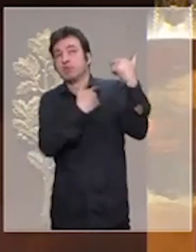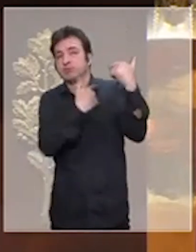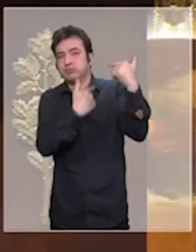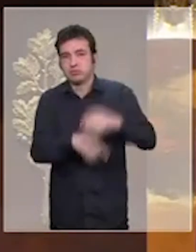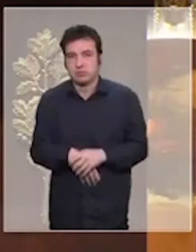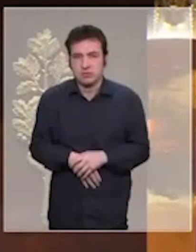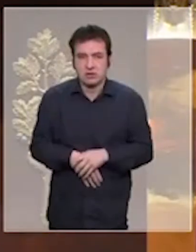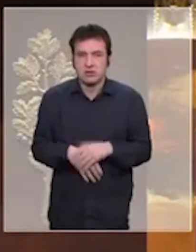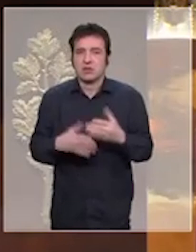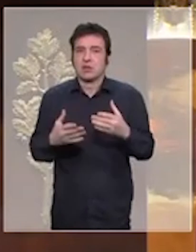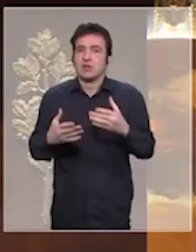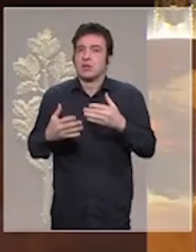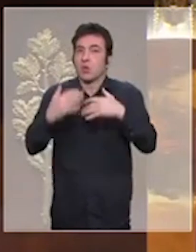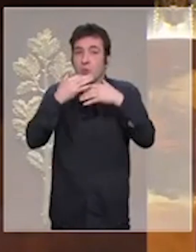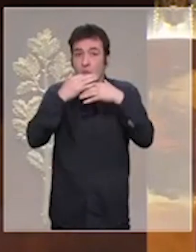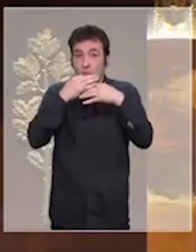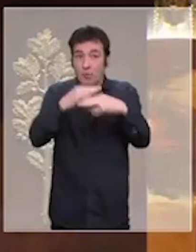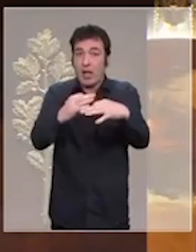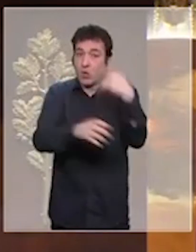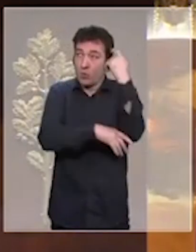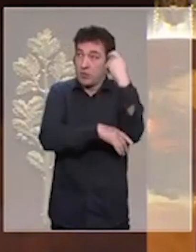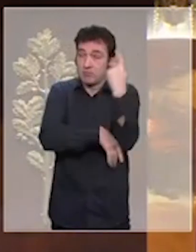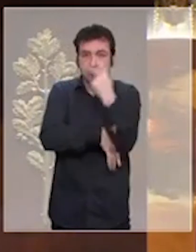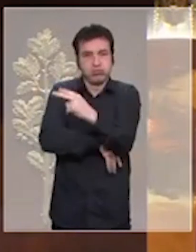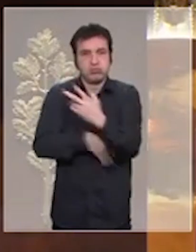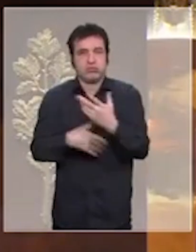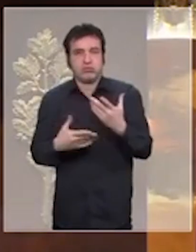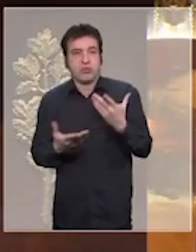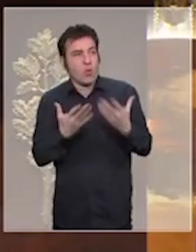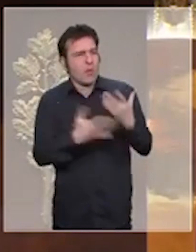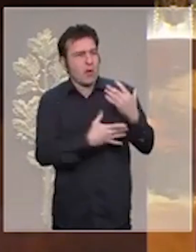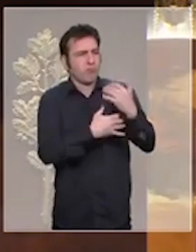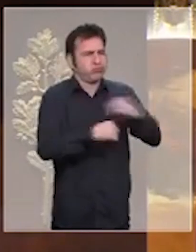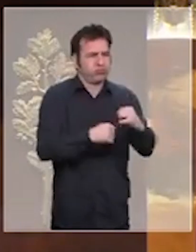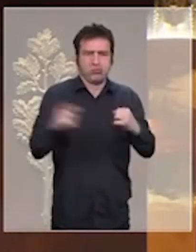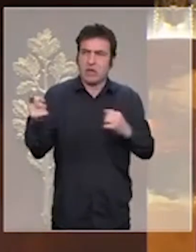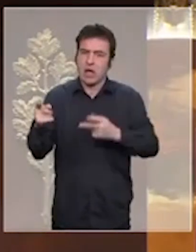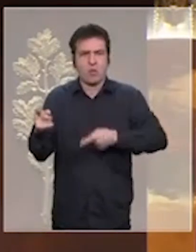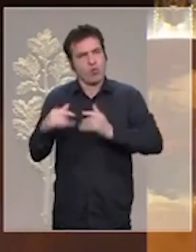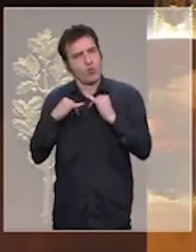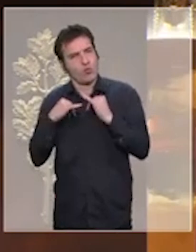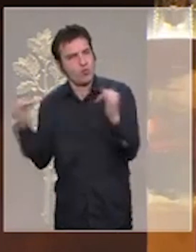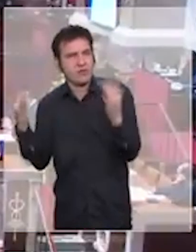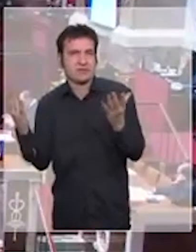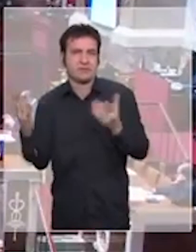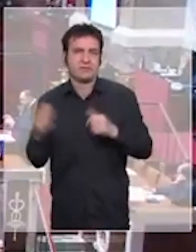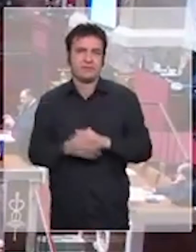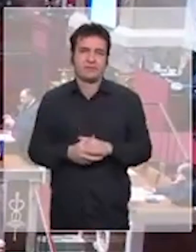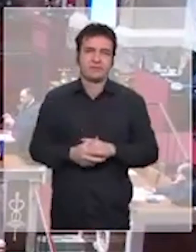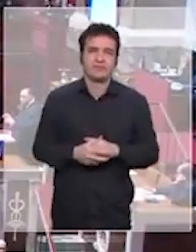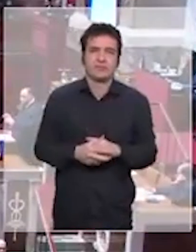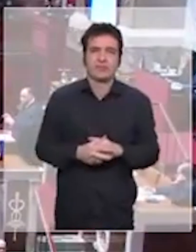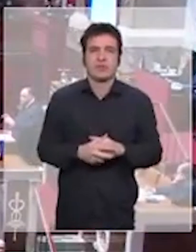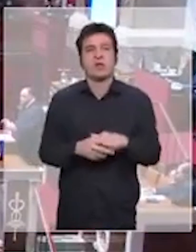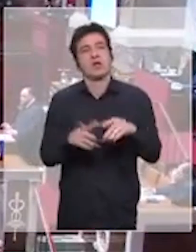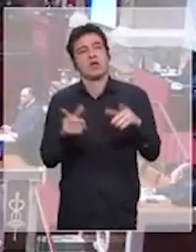et ces paroles ont rétenti plus fort que les explosions des obus et les sirènes de l